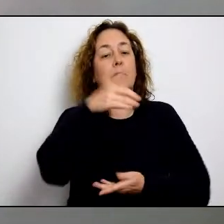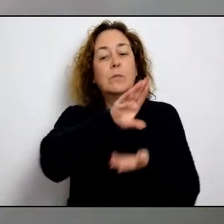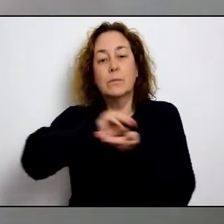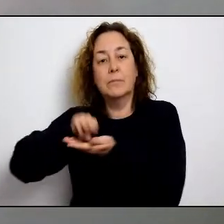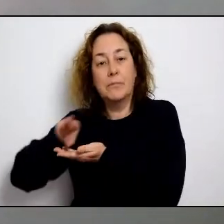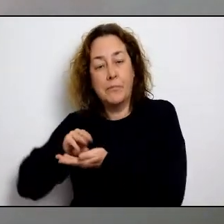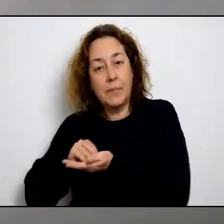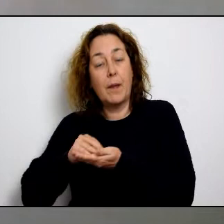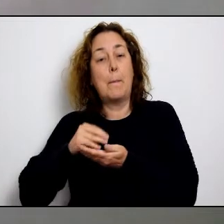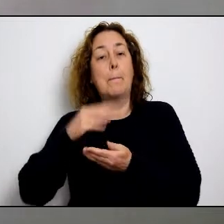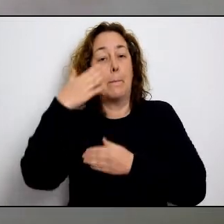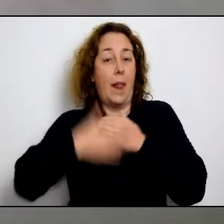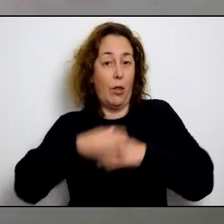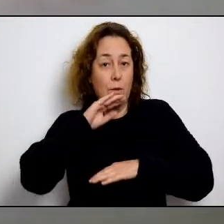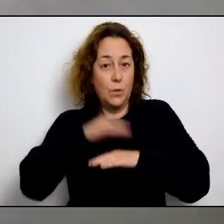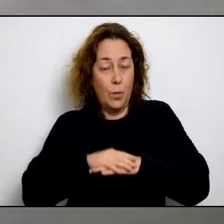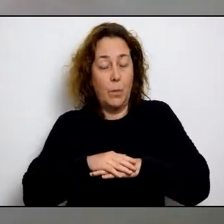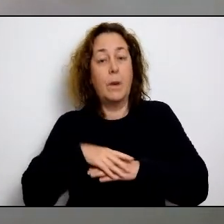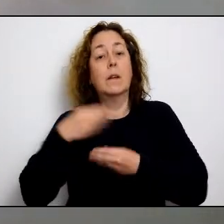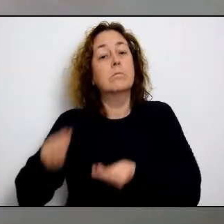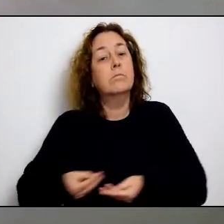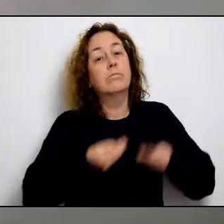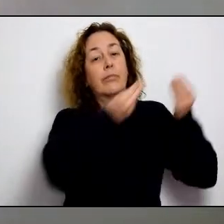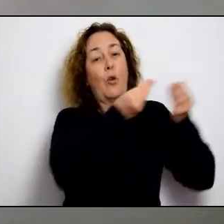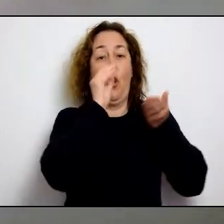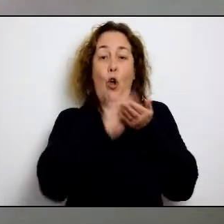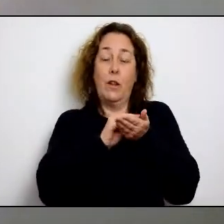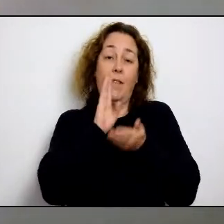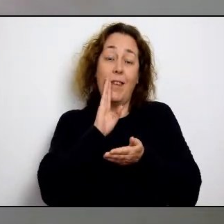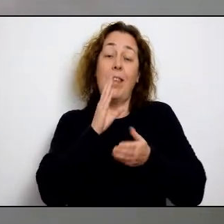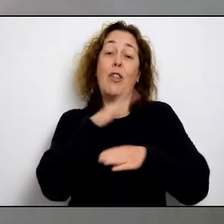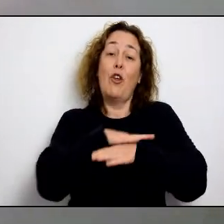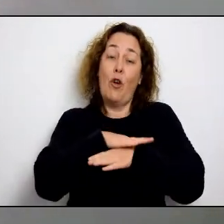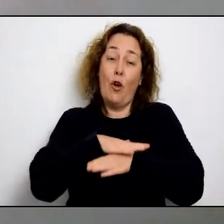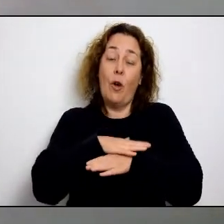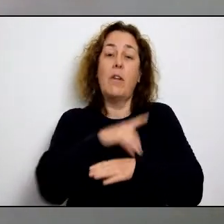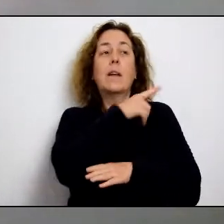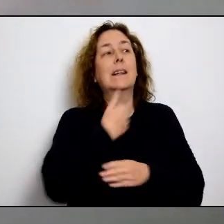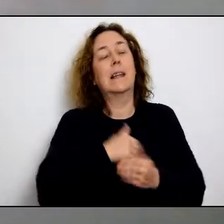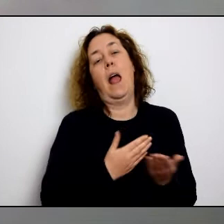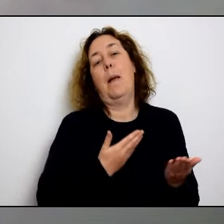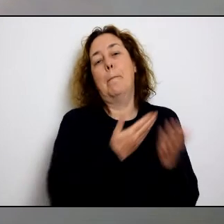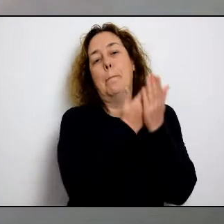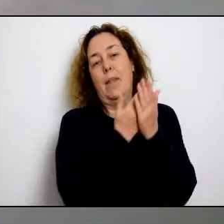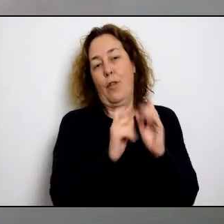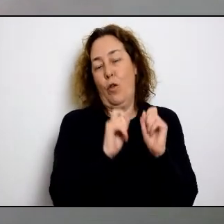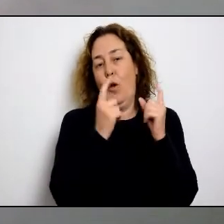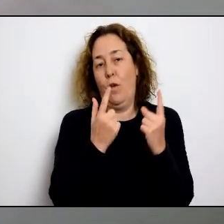Menorca, lògicament, i que s'ha derivat en els diferents ajuntaments. El retorn d'aquest formulari es va donant temps i forma, es va